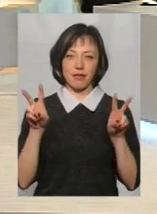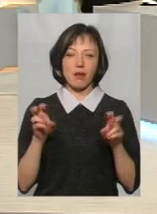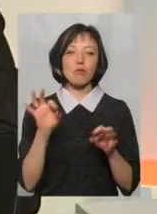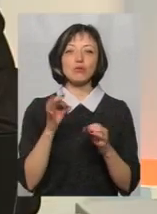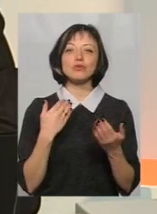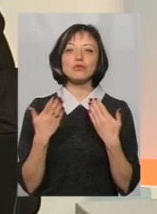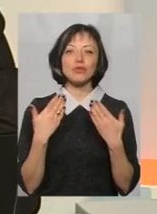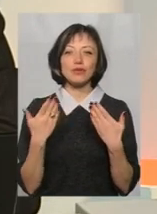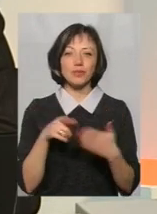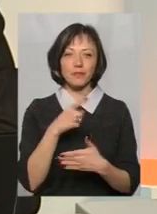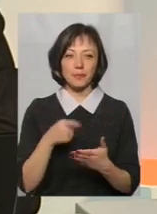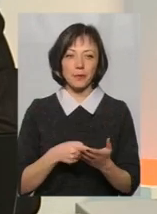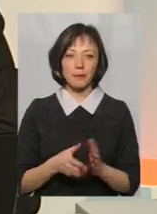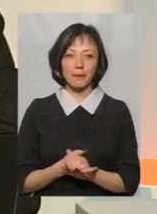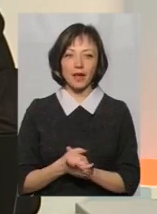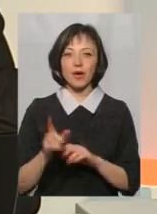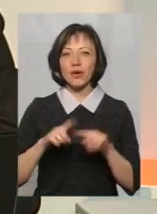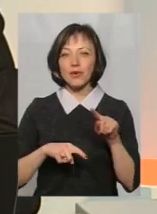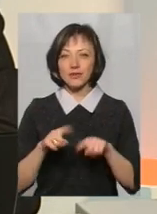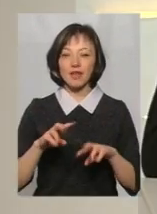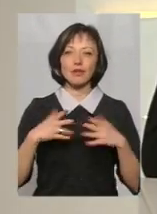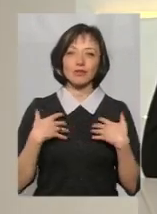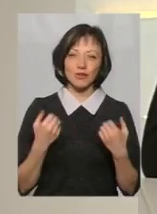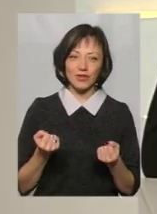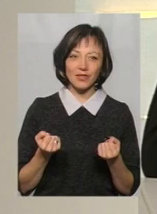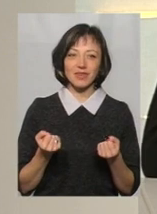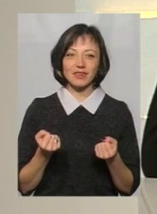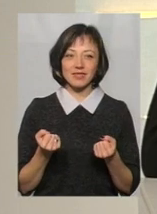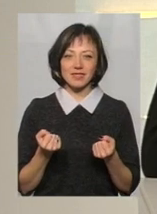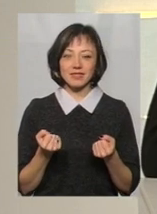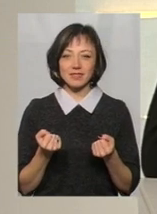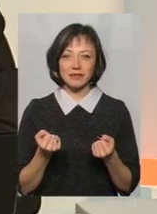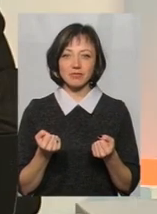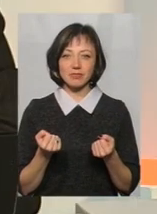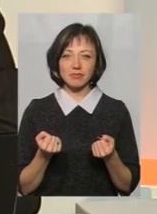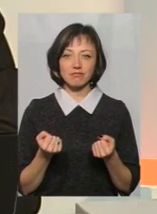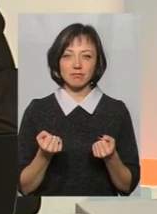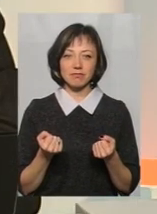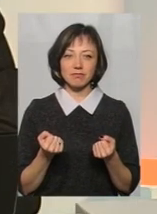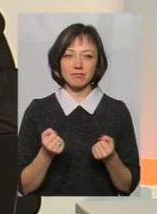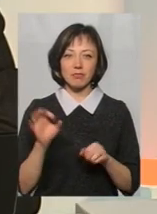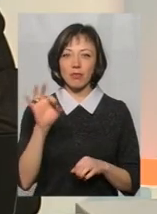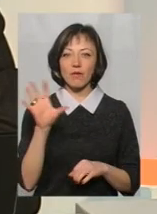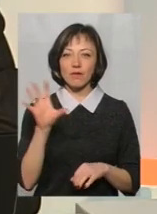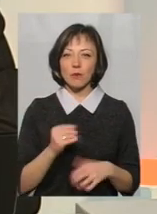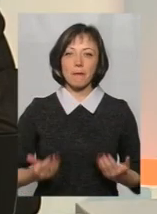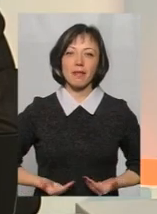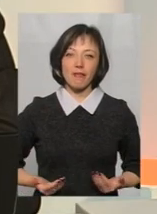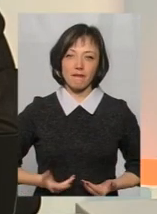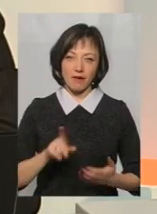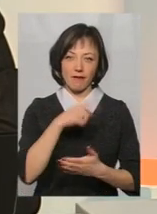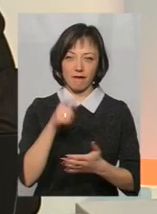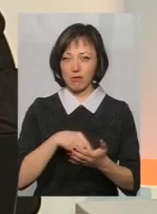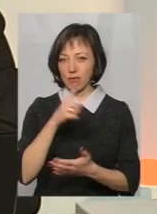говорите? Ну, це ж родственники, родители. Як здоров'я? Так, то есть про все бытовое, про